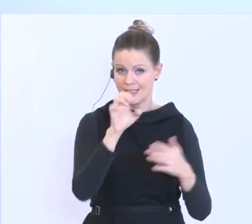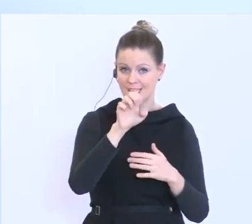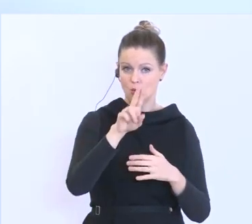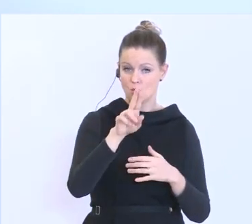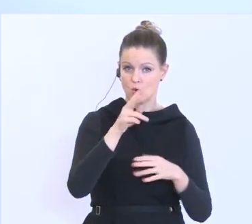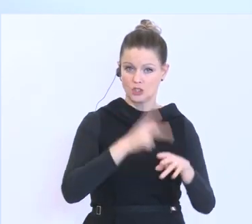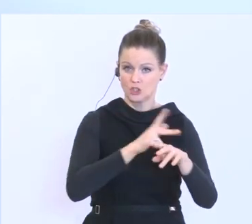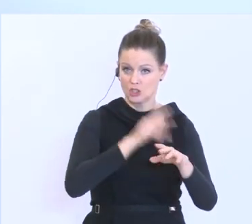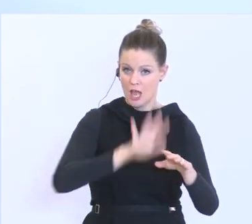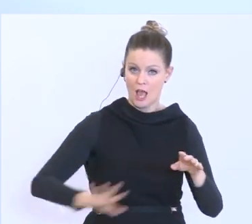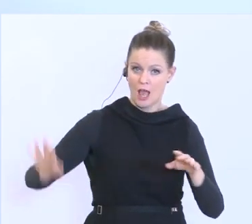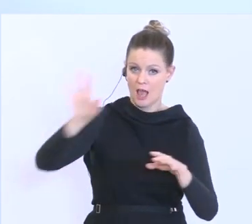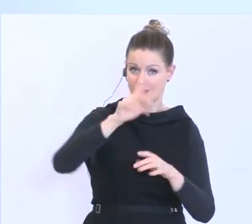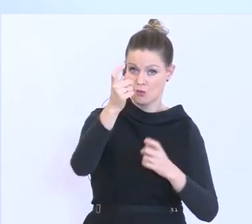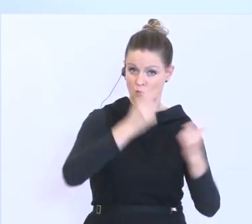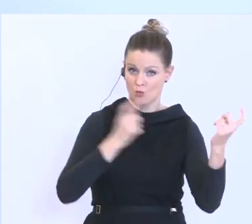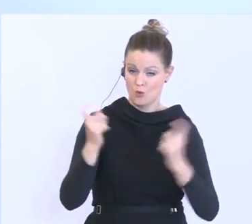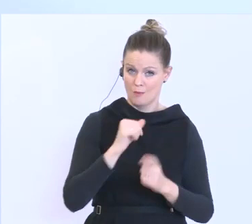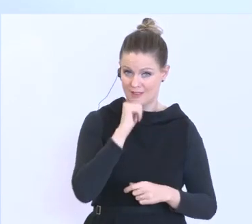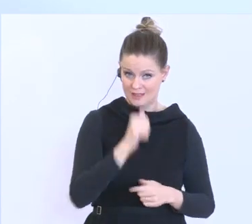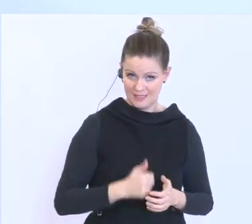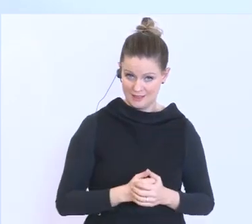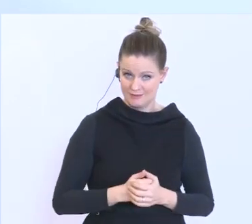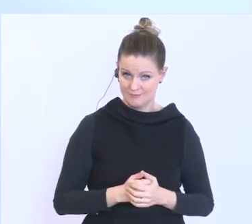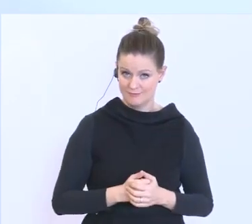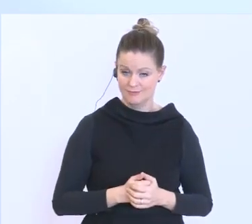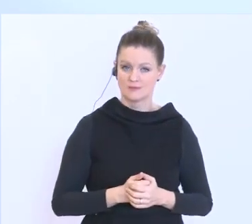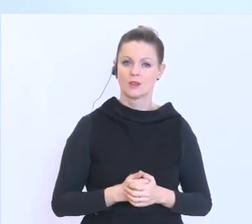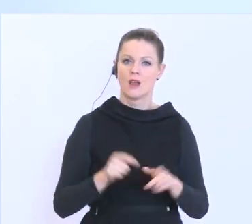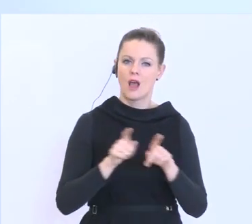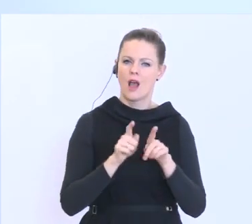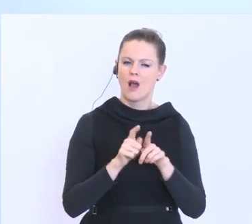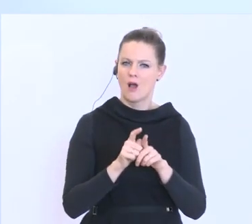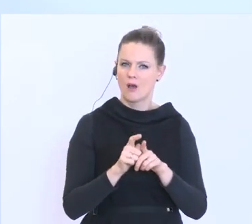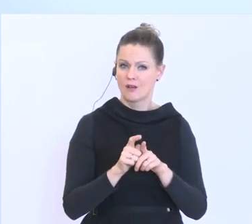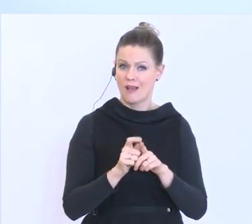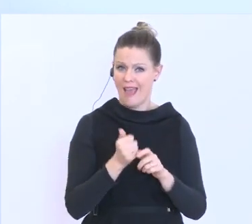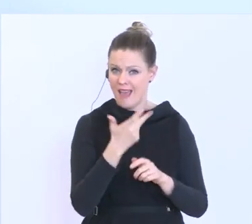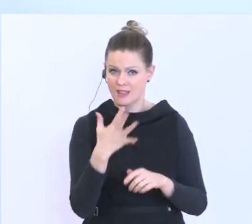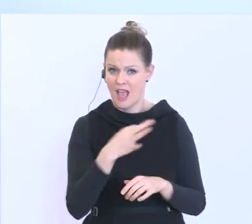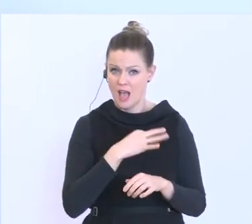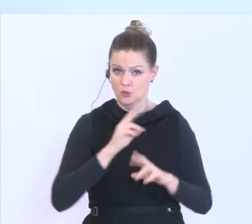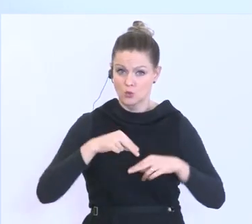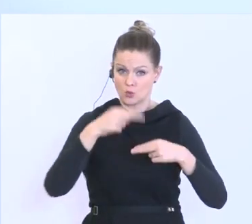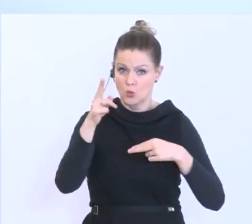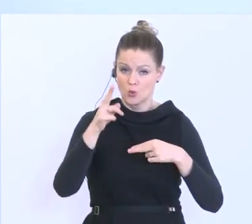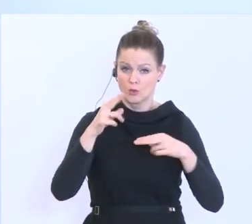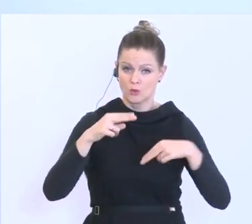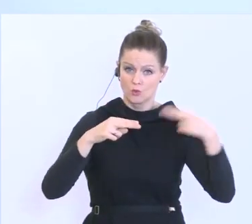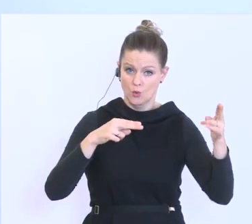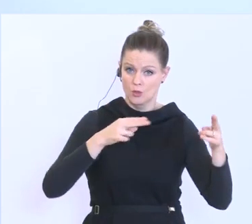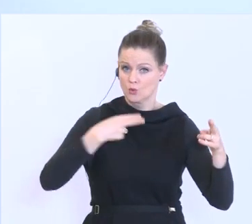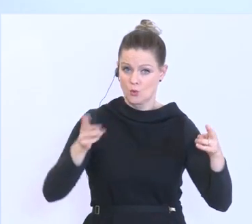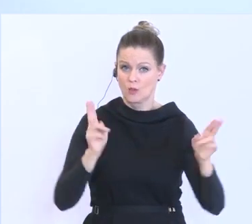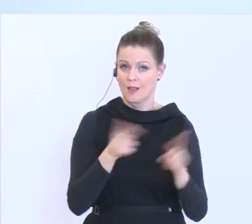-Staaten um uns herum bekommen. Viele haben zum Teil auch Angst, dass sie dann immer zurückkommen und dergleichen. Das heißt, wir haben hier einen